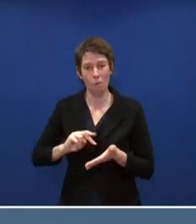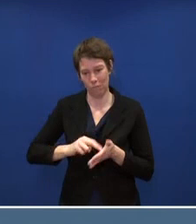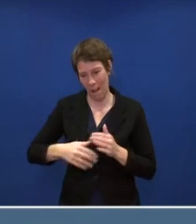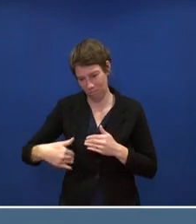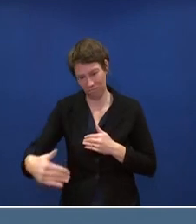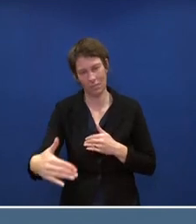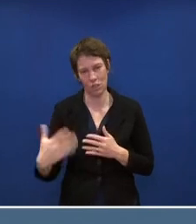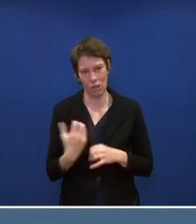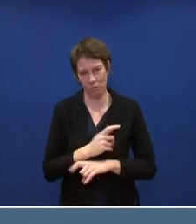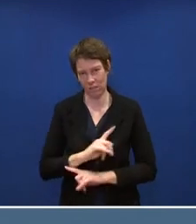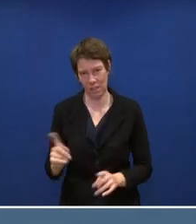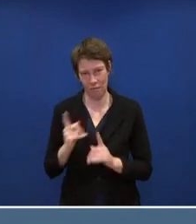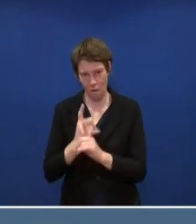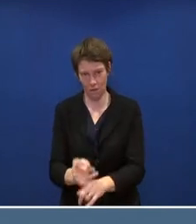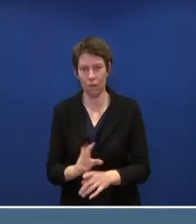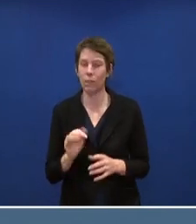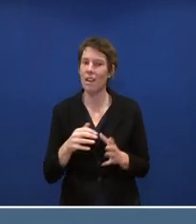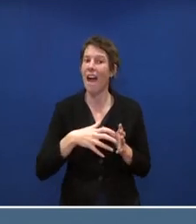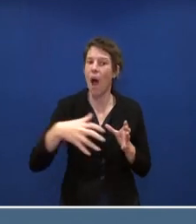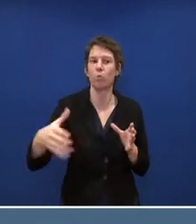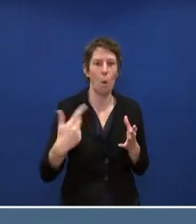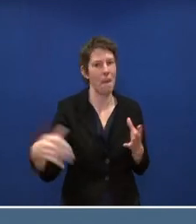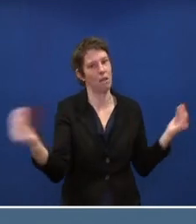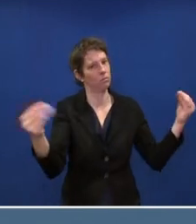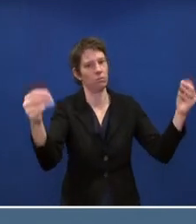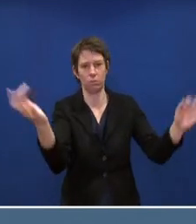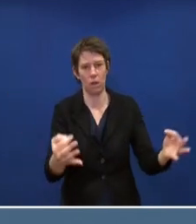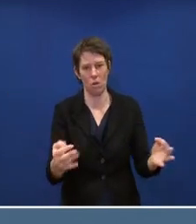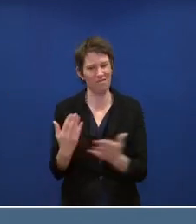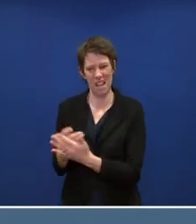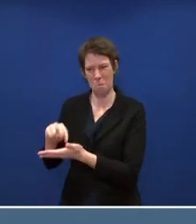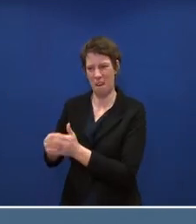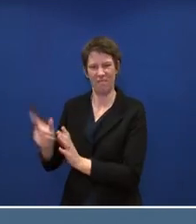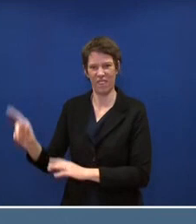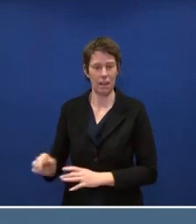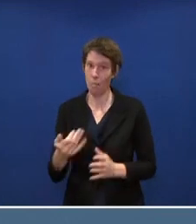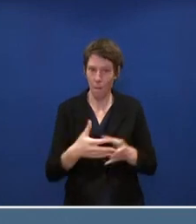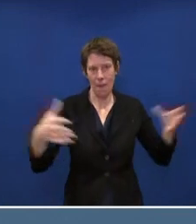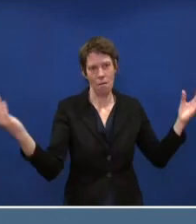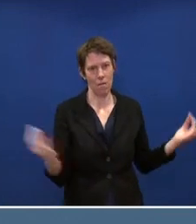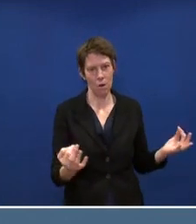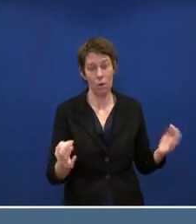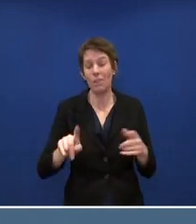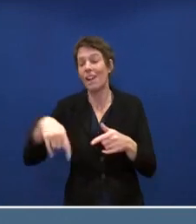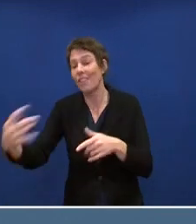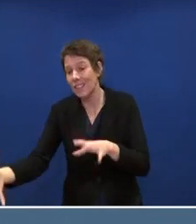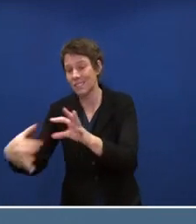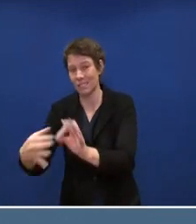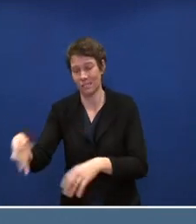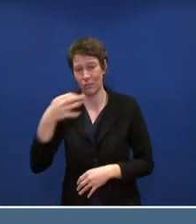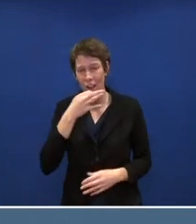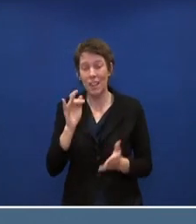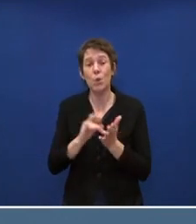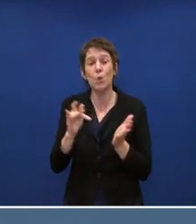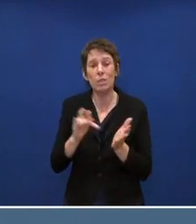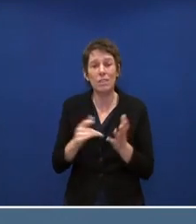den Ausbau steigern müssen. Und da komme ich gleich zur nächsten Frage. Natürlich, weil wir ein